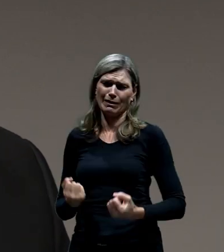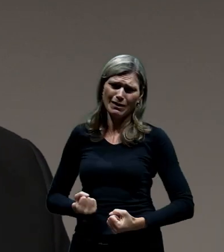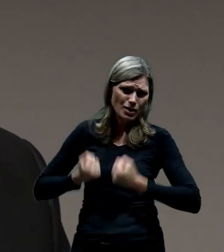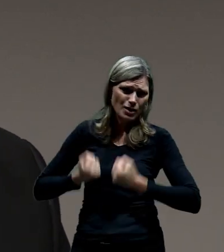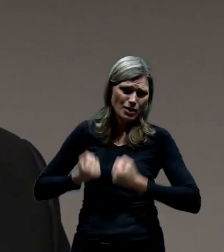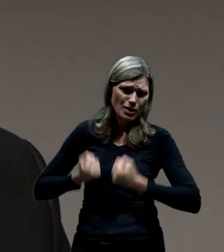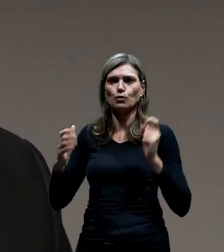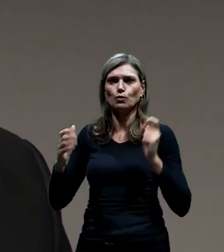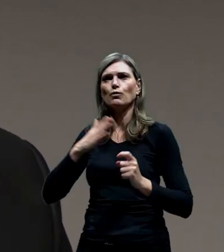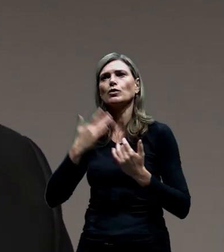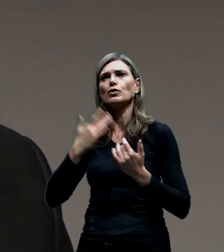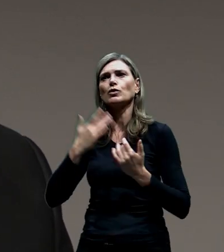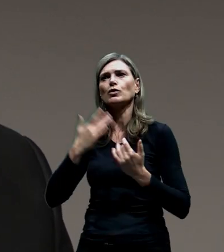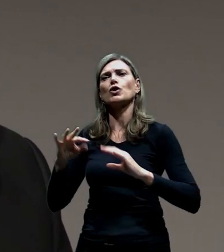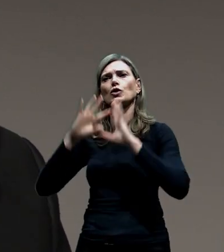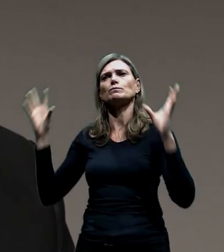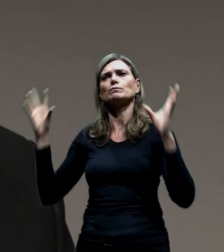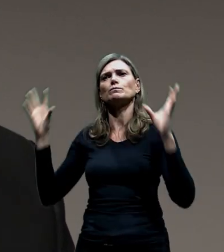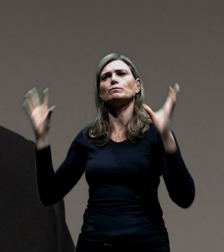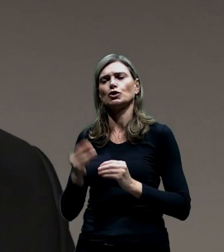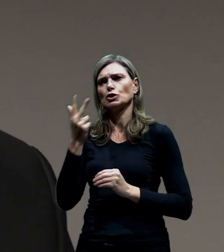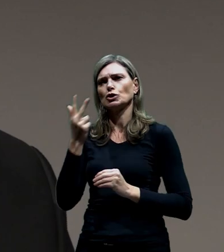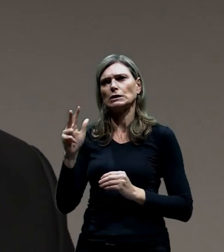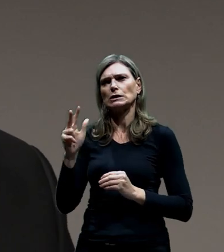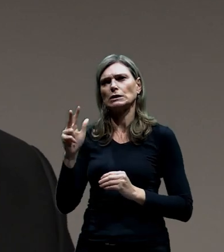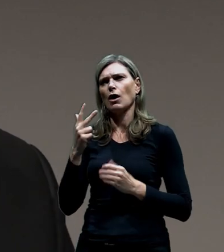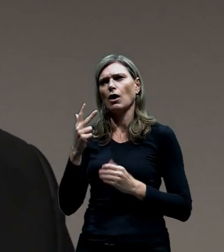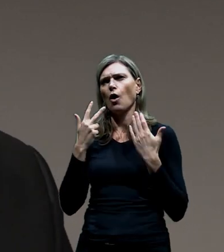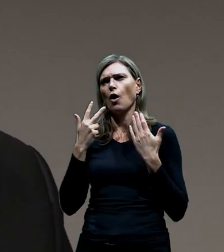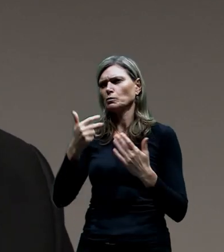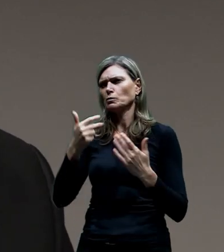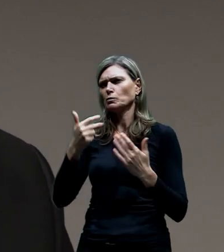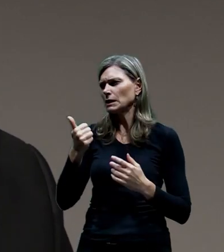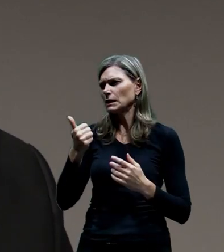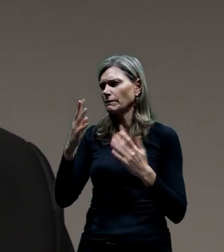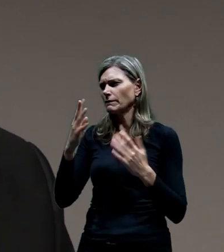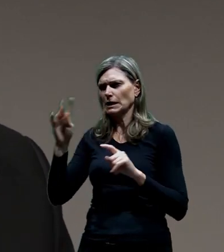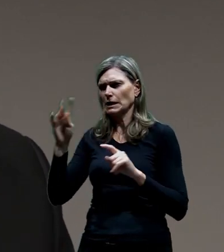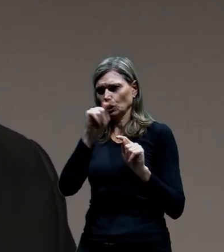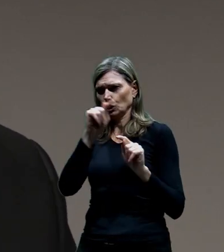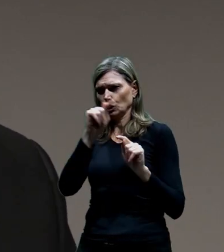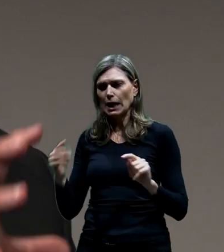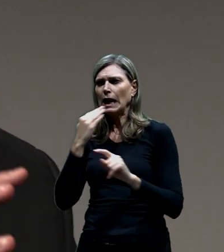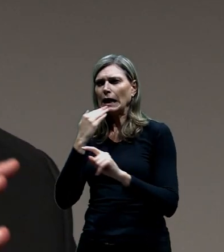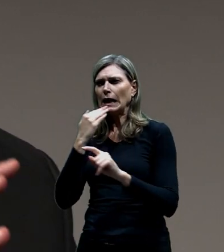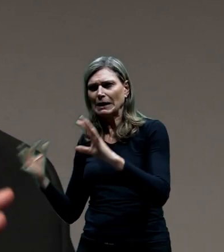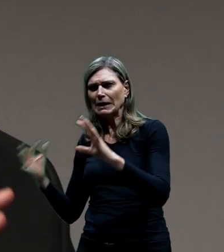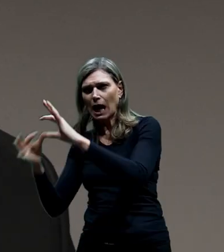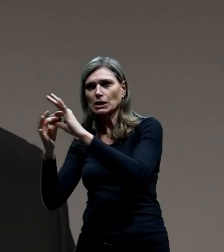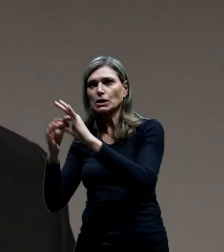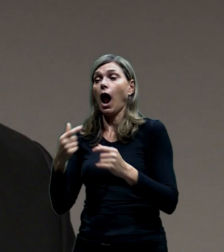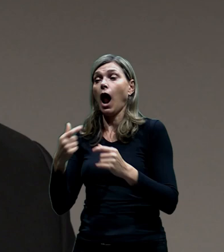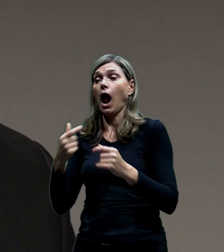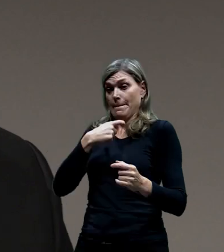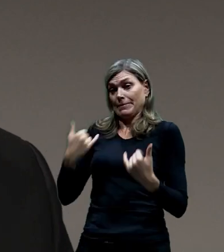rozpočet na celý soubor těch tří staveb, 81, 94 a Libeňská spojka. Nicméně my nahrazujeme jenom část.